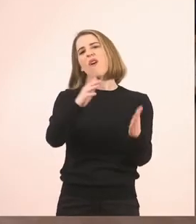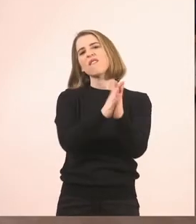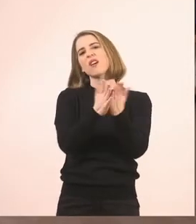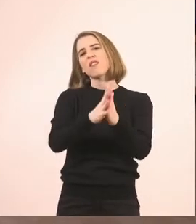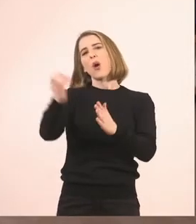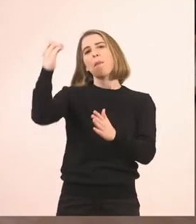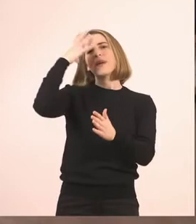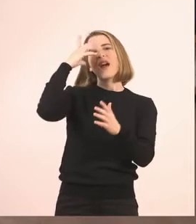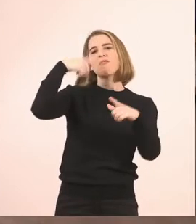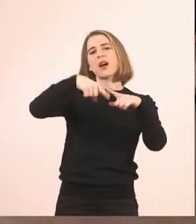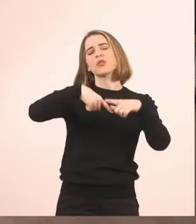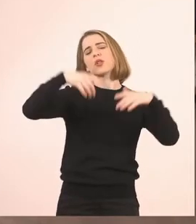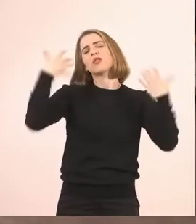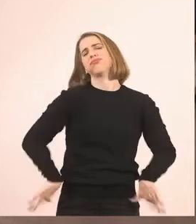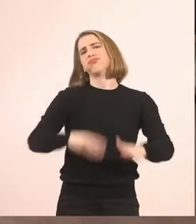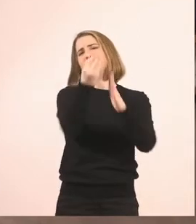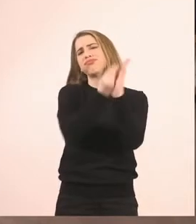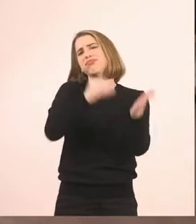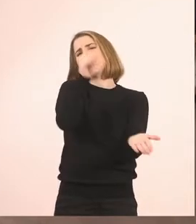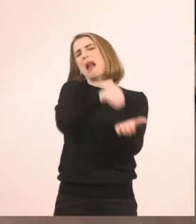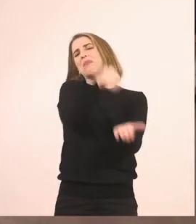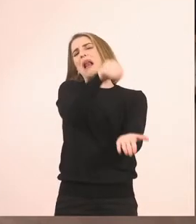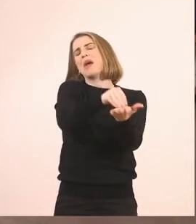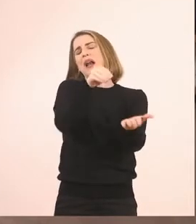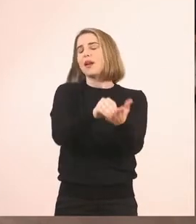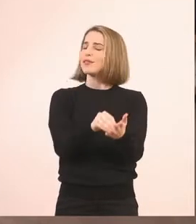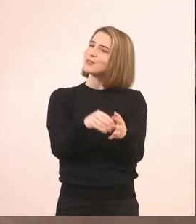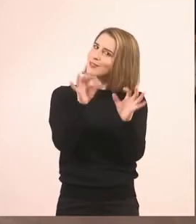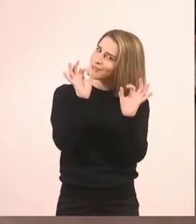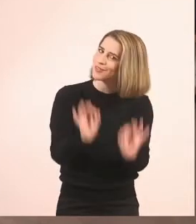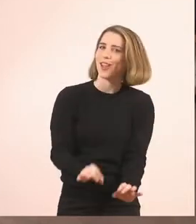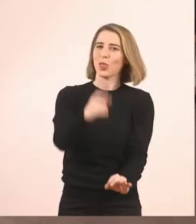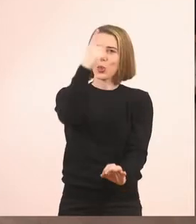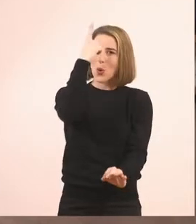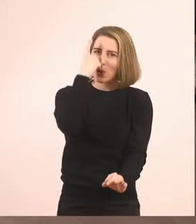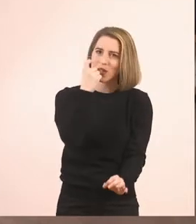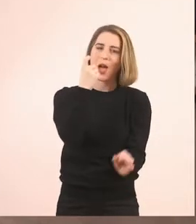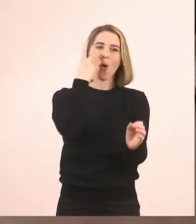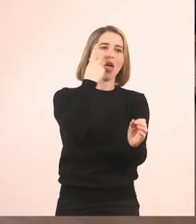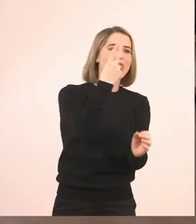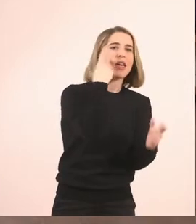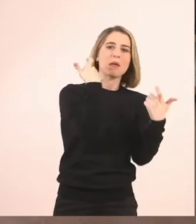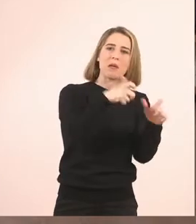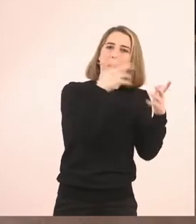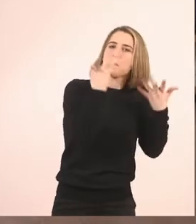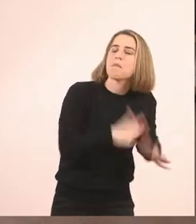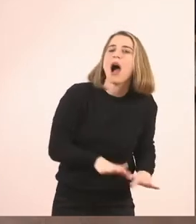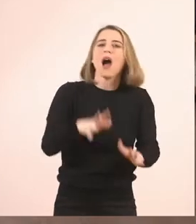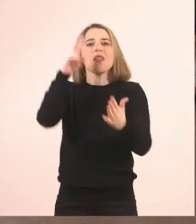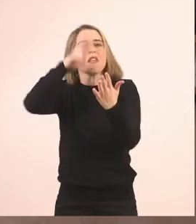Σκρούτς τον έχουμε ακούσει στις 40.000 φορές». Φυσικά, όλοι το έχετε δει, όλοι το έχετε διαβάσει, την περισσότερη τουλάχιστον.